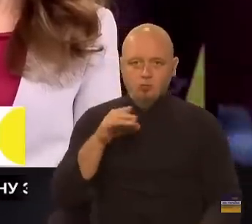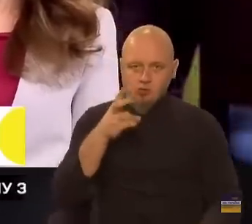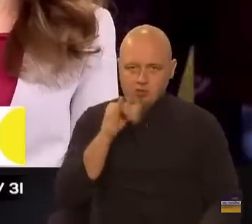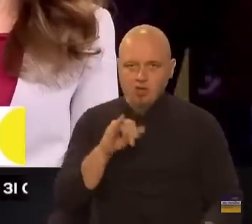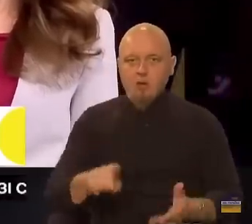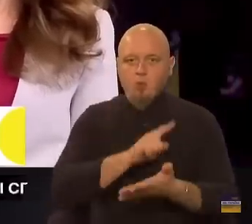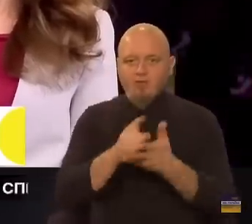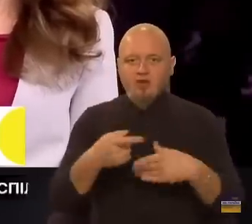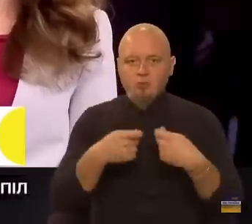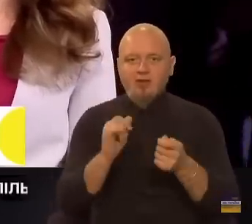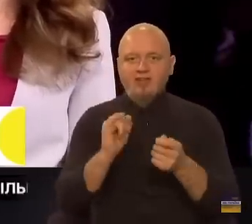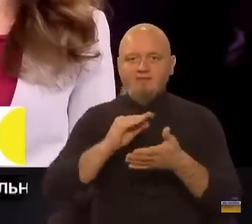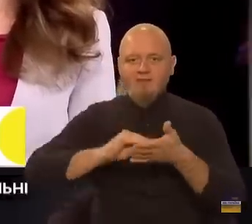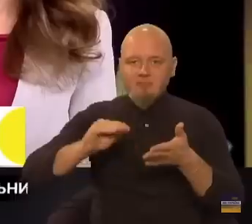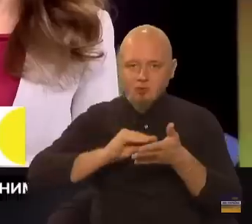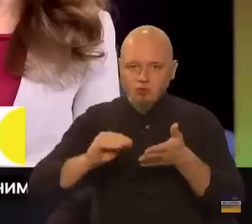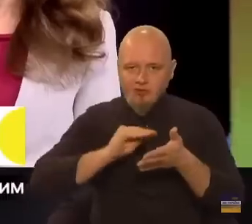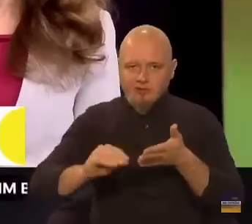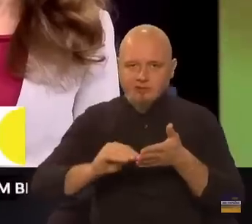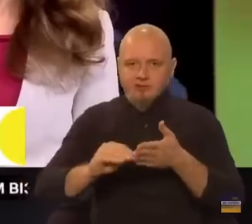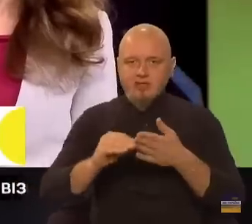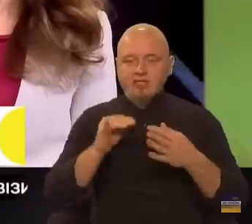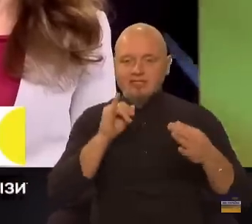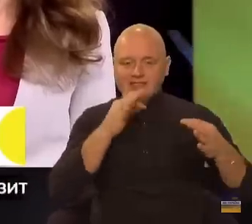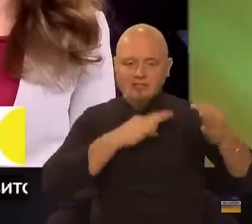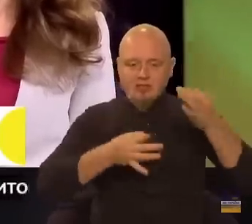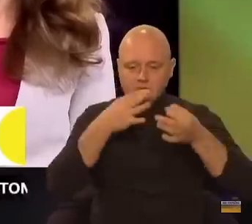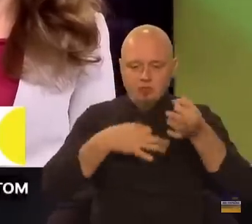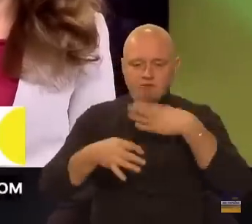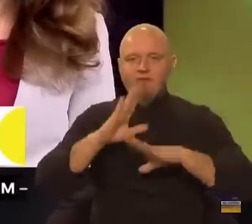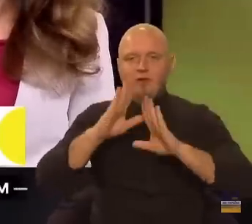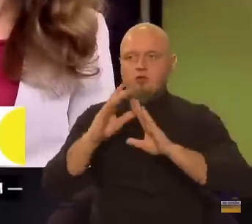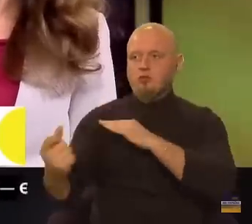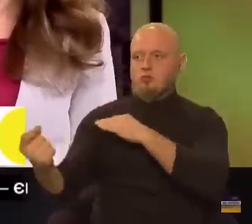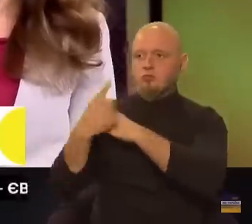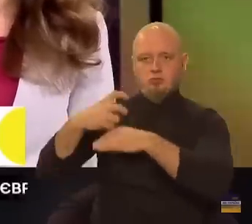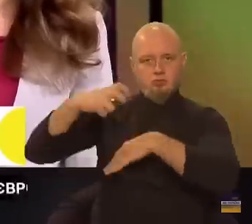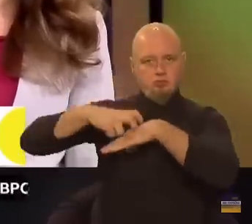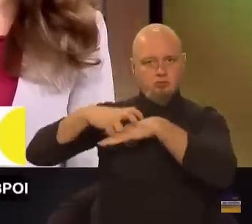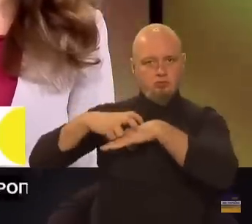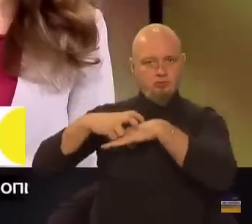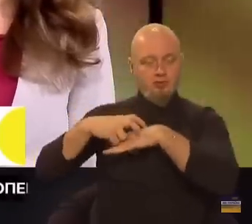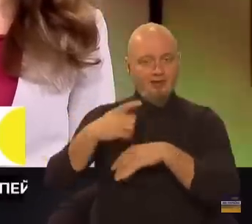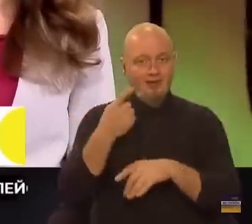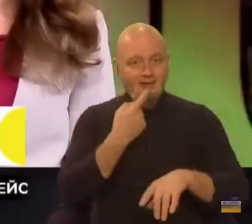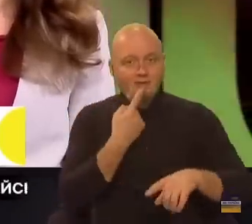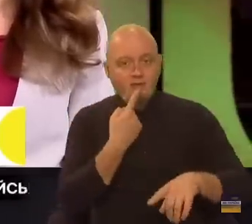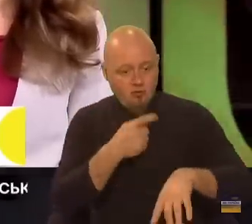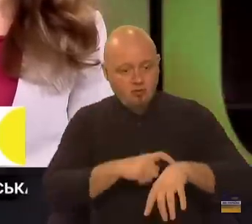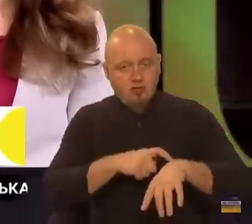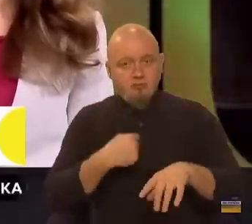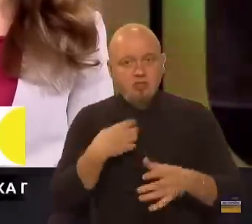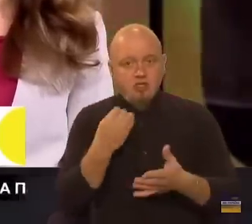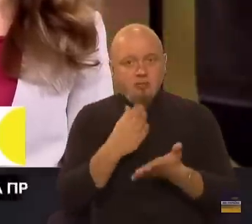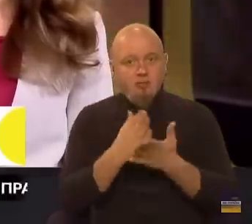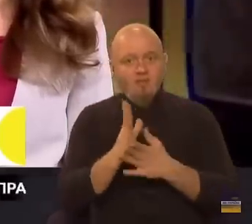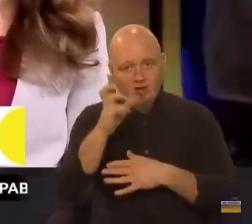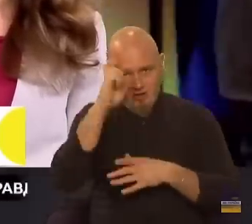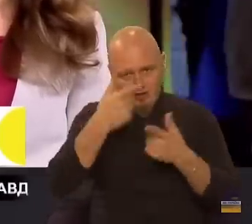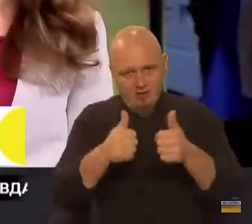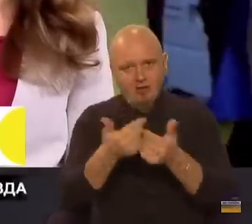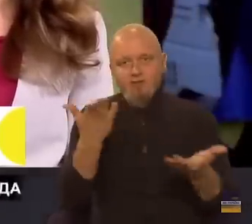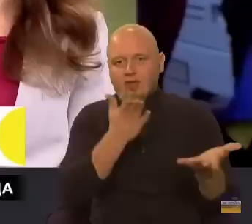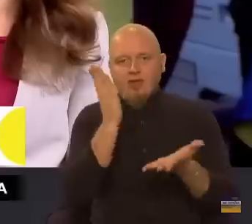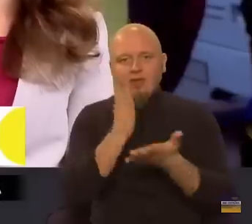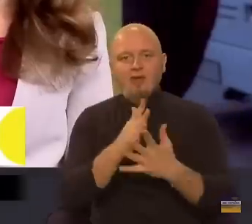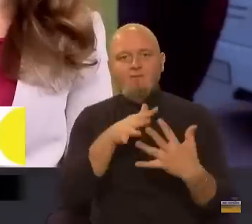продаватись і виписуватись, і споживатись виключно за рецептом лікаря. Одночас ми з вами ще перебуваємо в країні, в якій